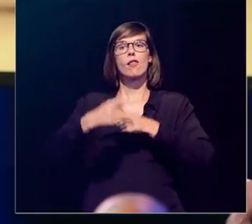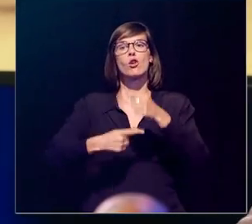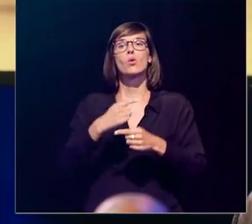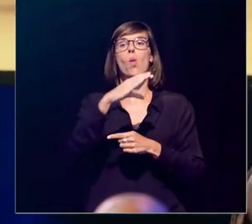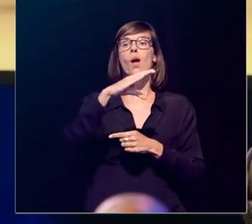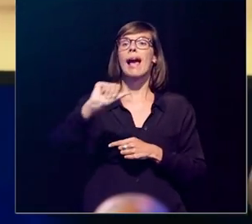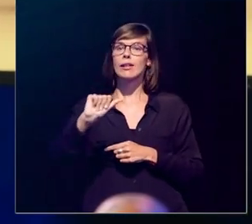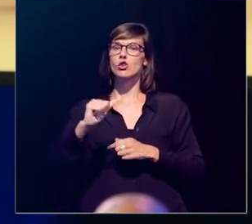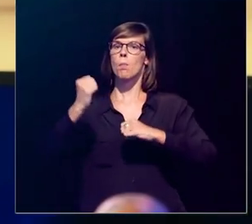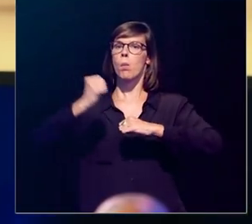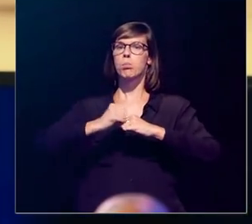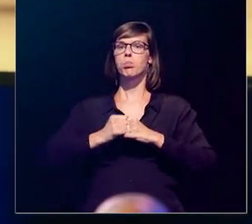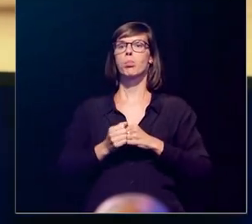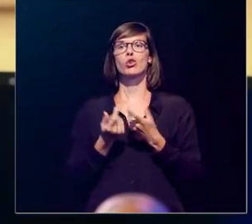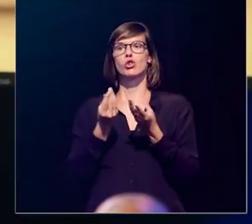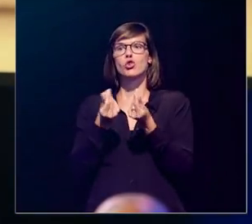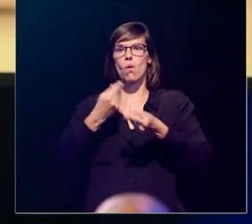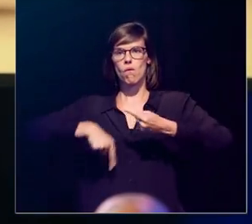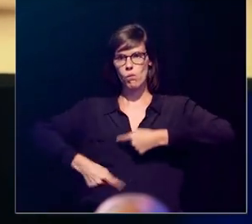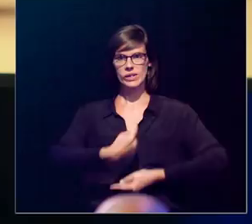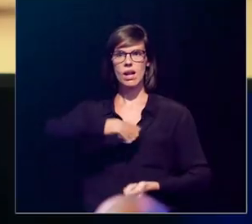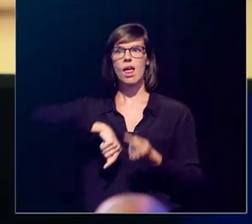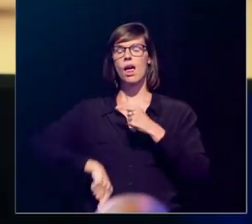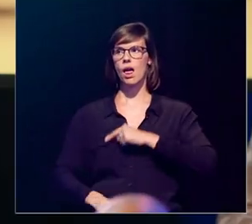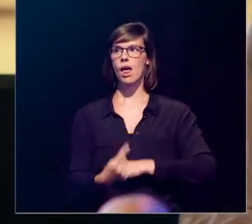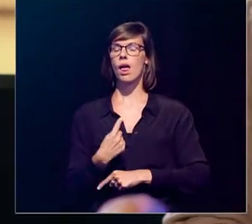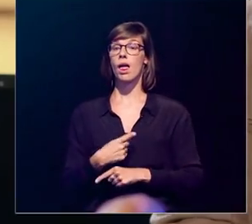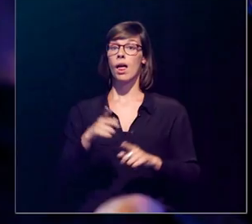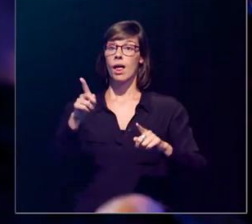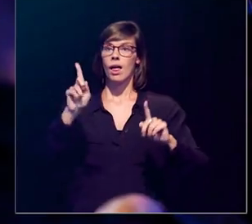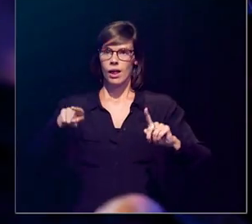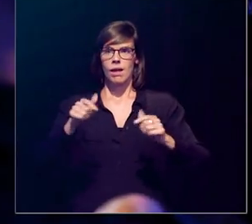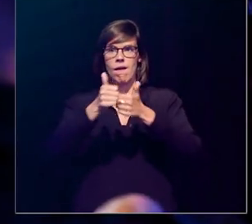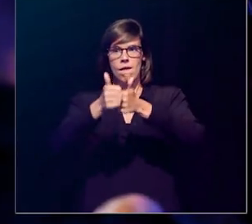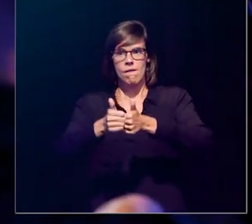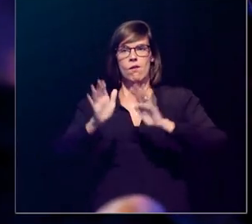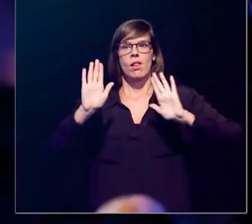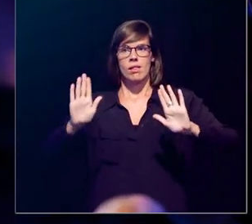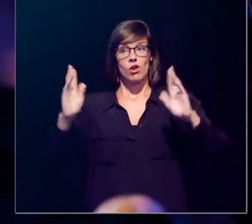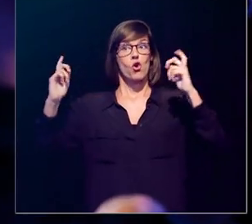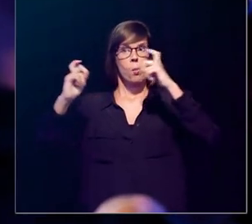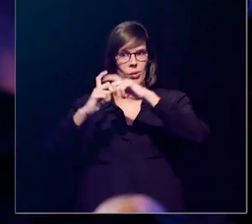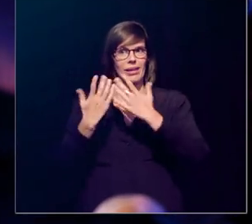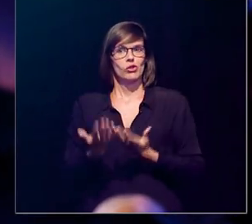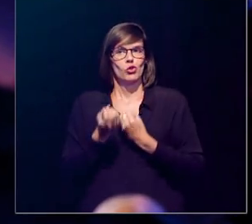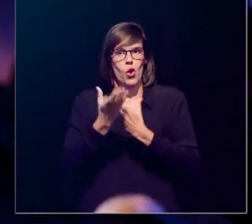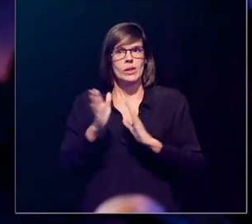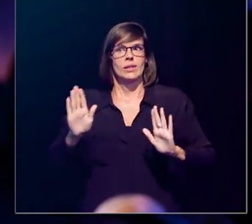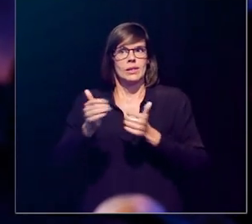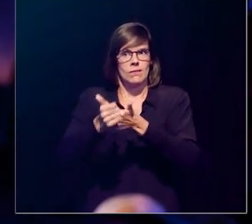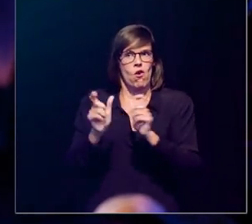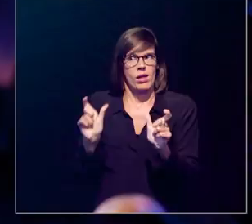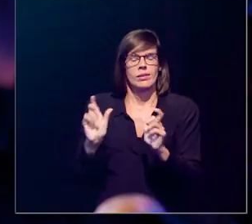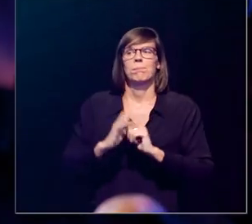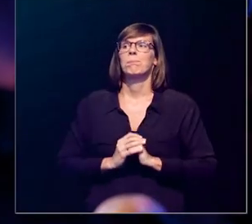vitamine D heeft een centrale rol in het calcium- en botmetabolisme. Doe nu je gordels aan, want ik ga je nu iets heel